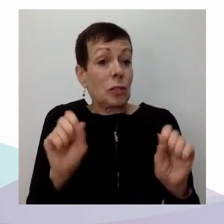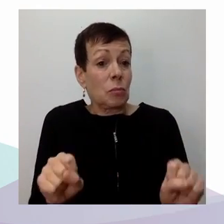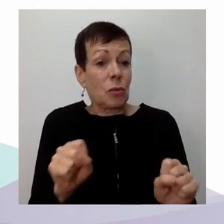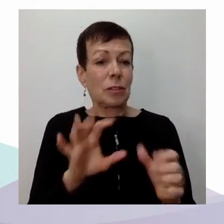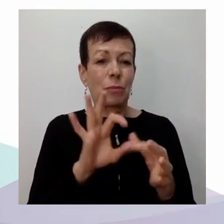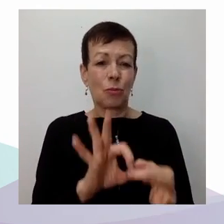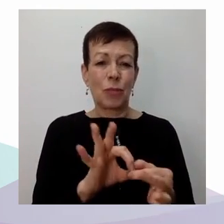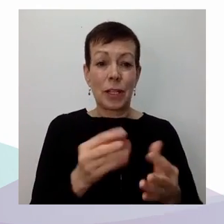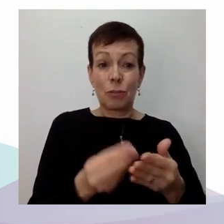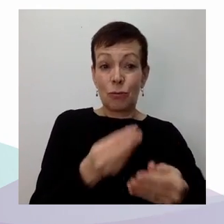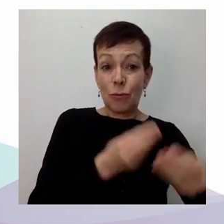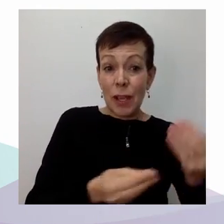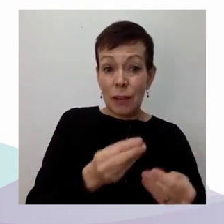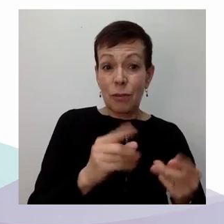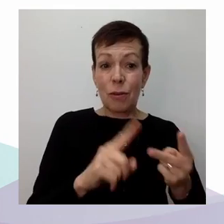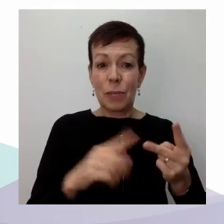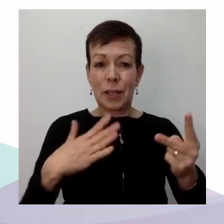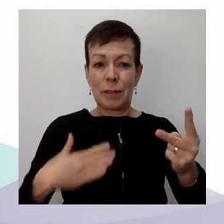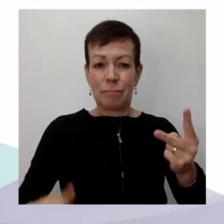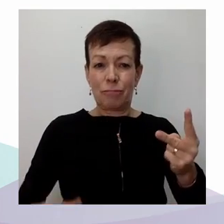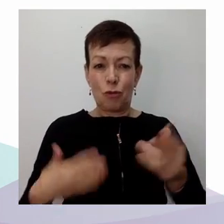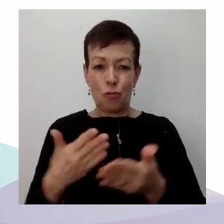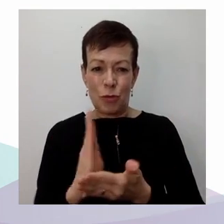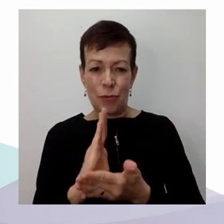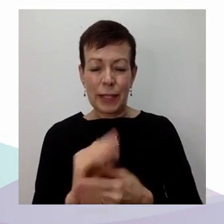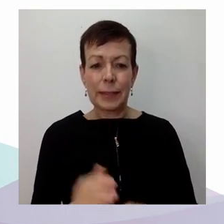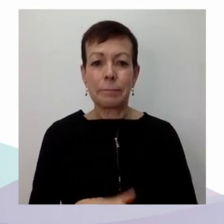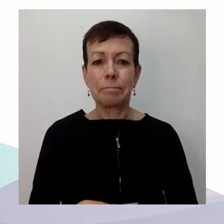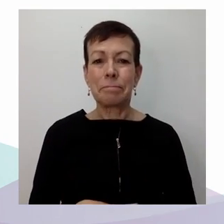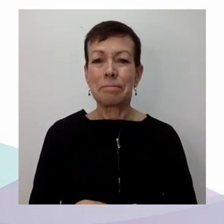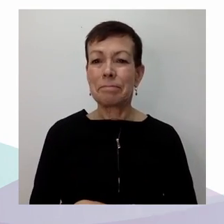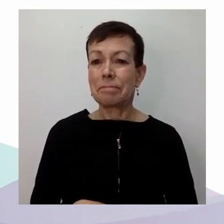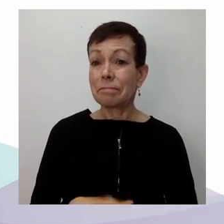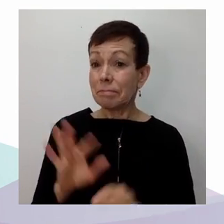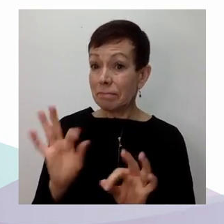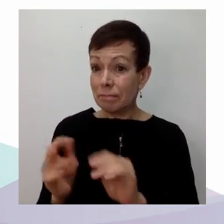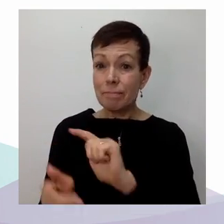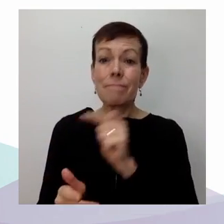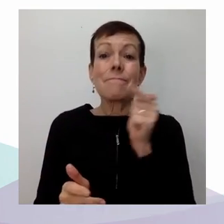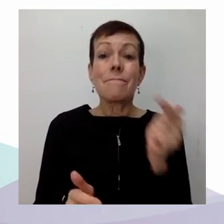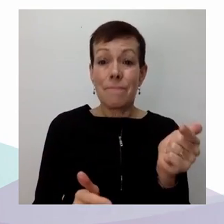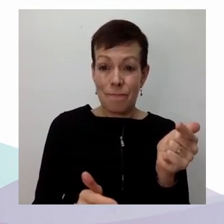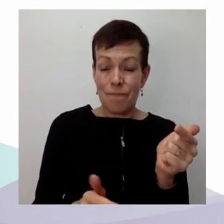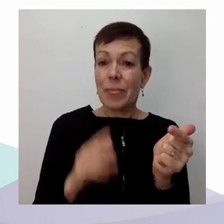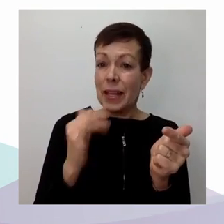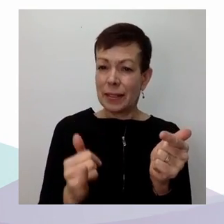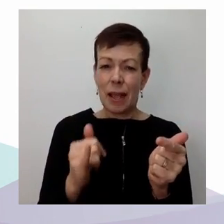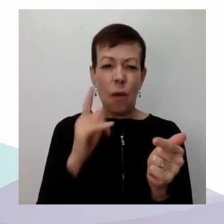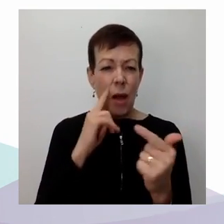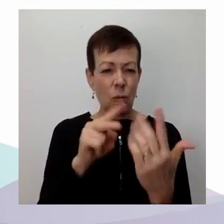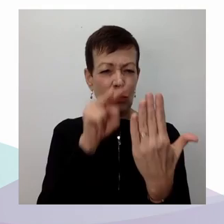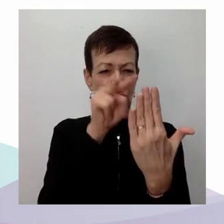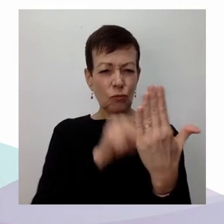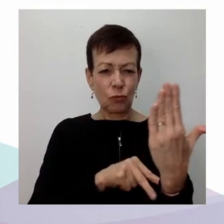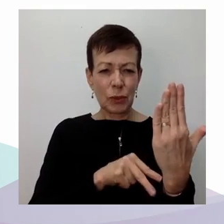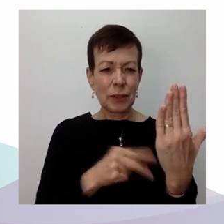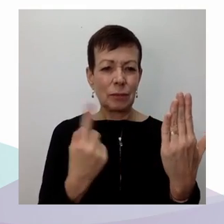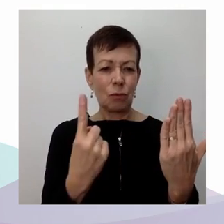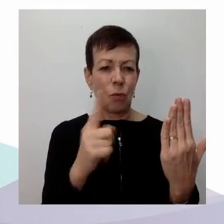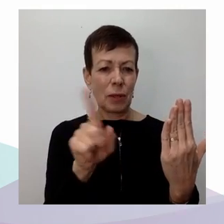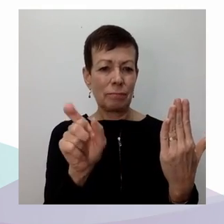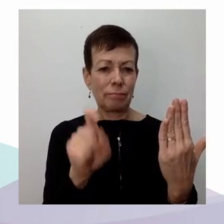les questions qui nous sont envoyées. Donc une première, nous vous invite à, c'est-à-dire à